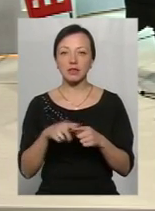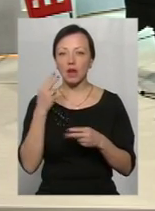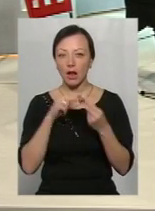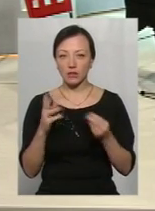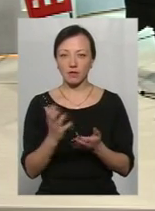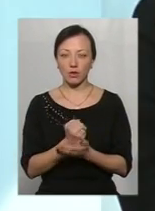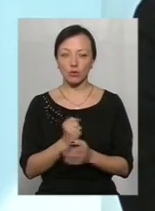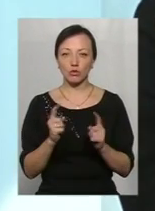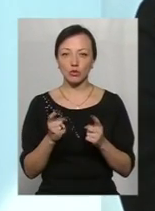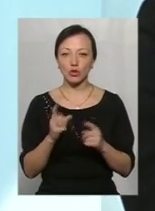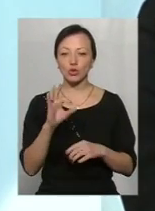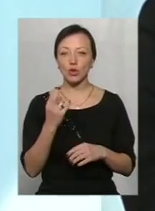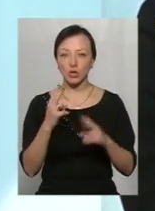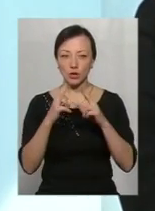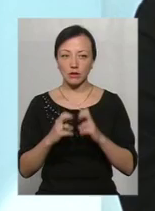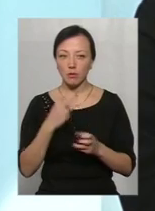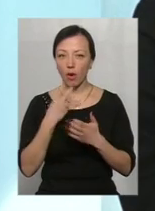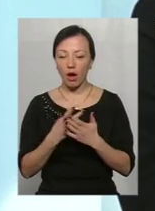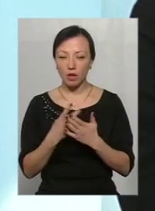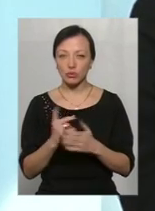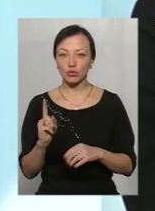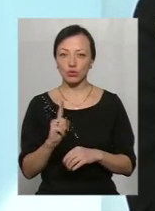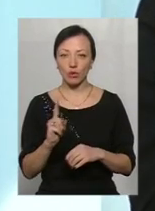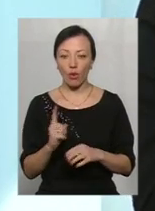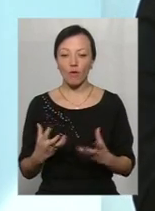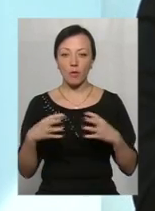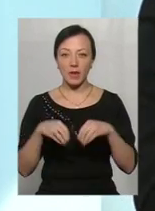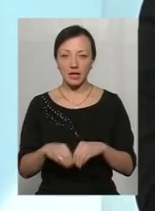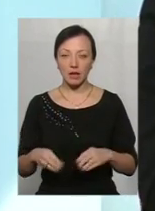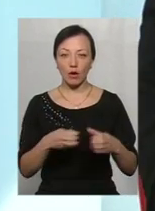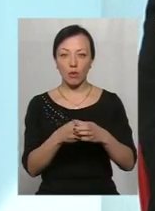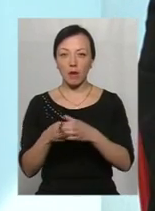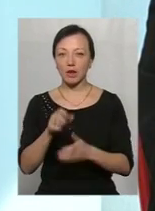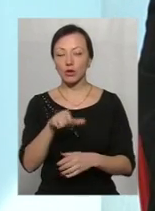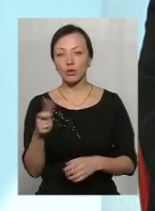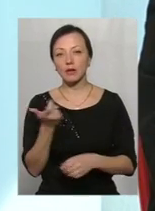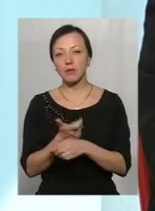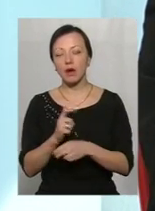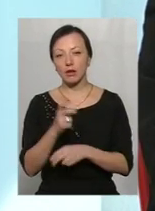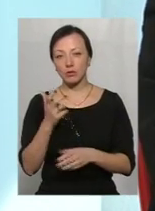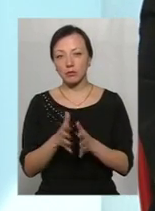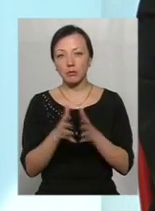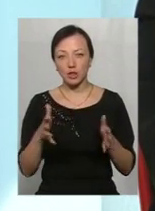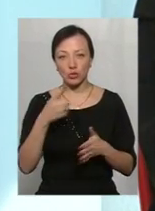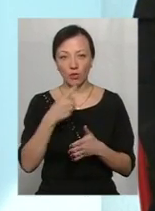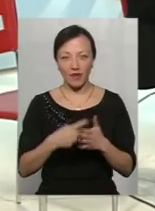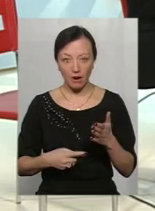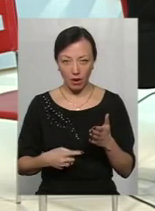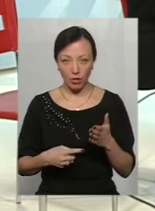виходить, тому що соціологічні дослідження показують, що в об'єднаних громадах люди набагато більше довіряють